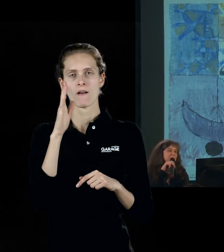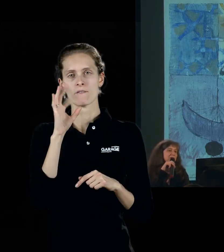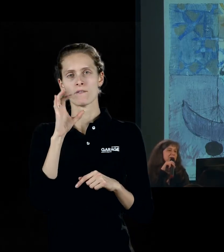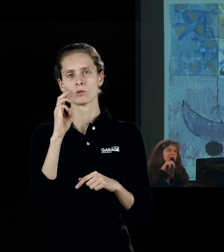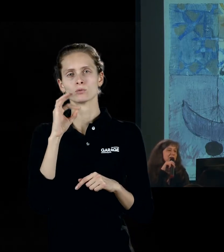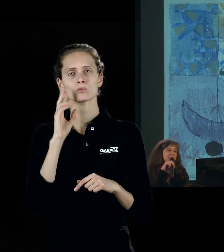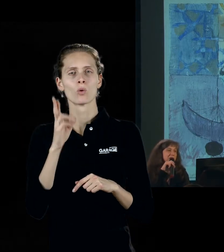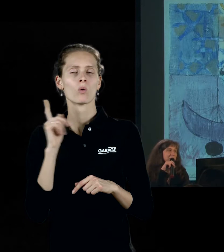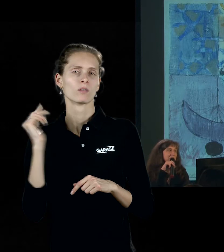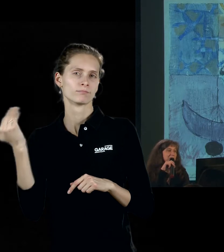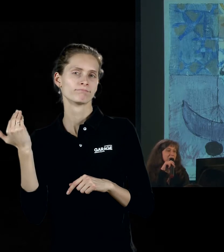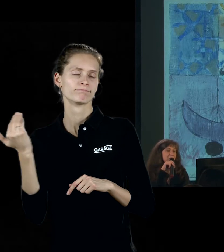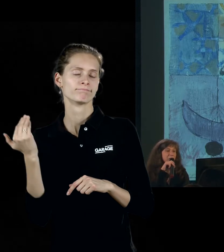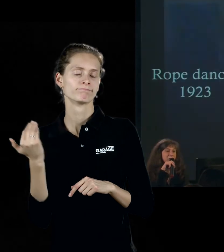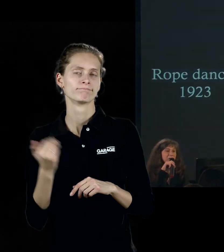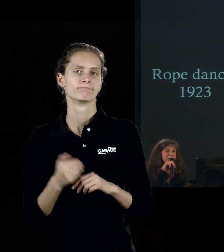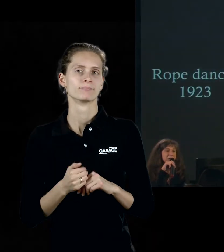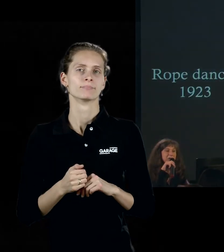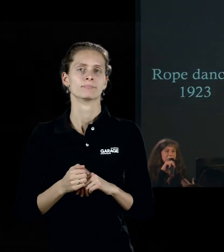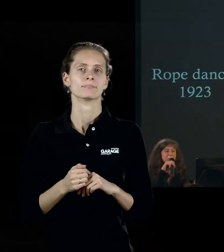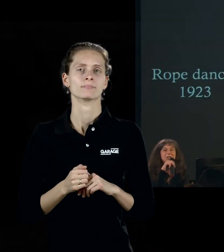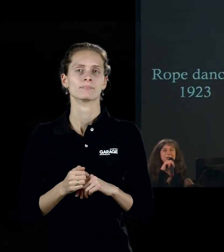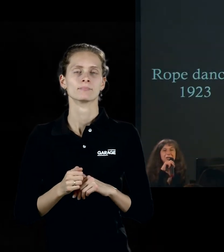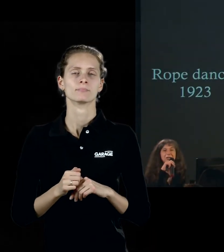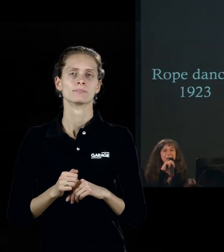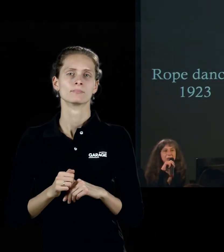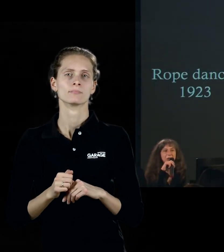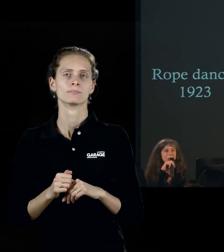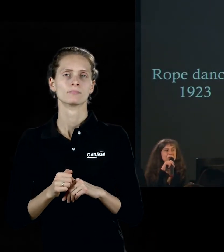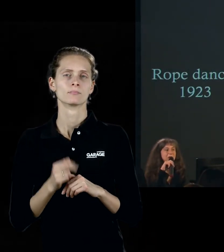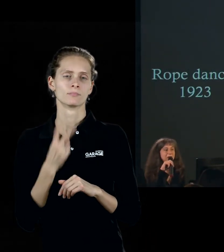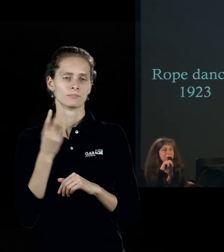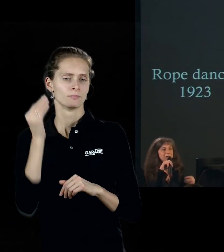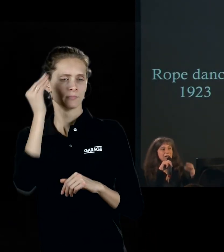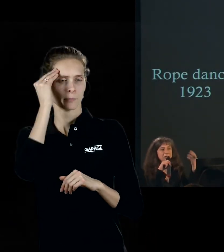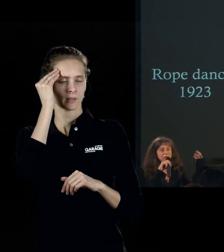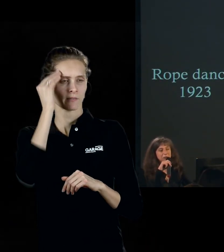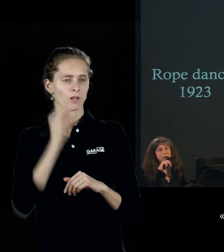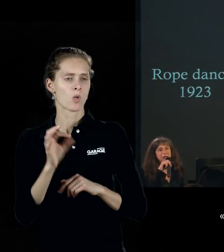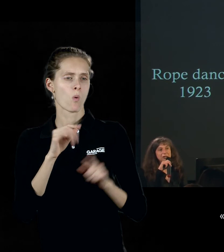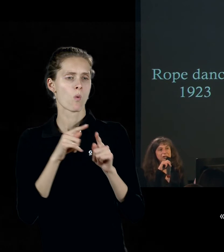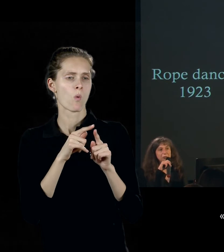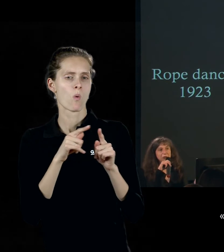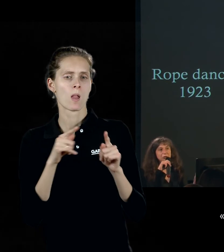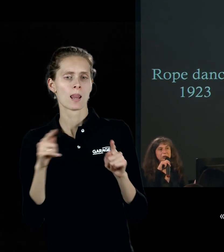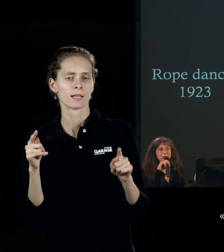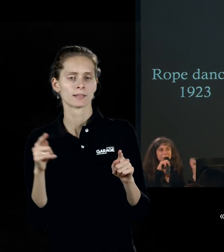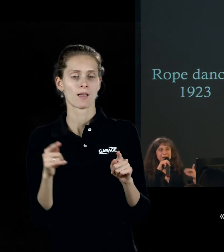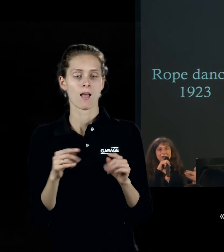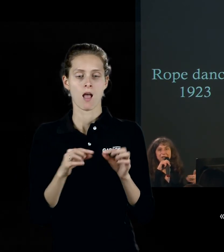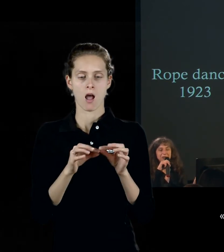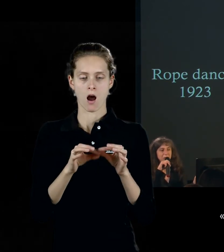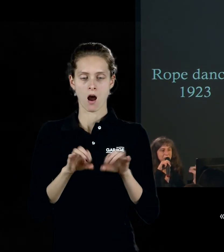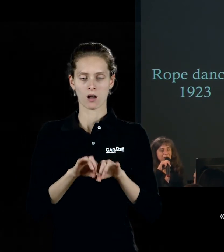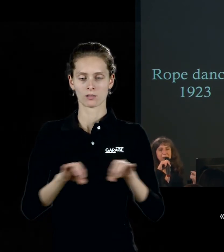как их перевести. Вот эти представления, которые дают линии. Канатный плесун, который